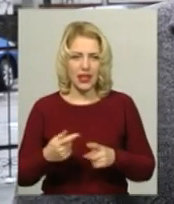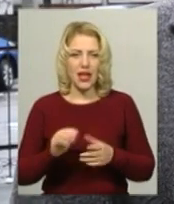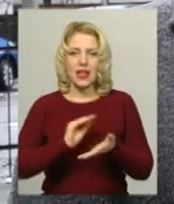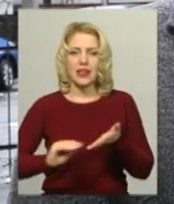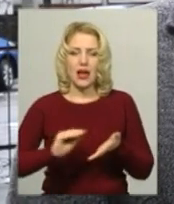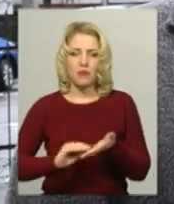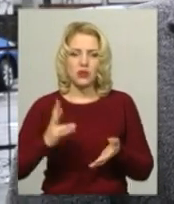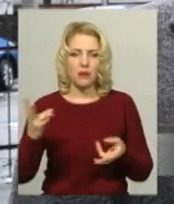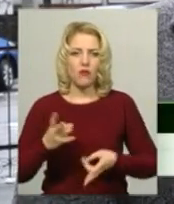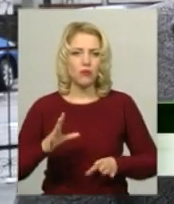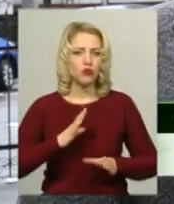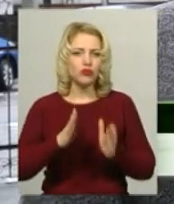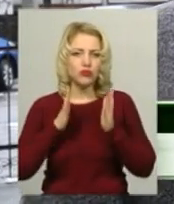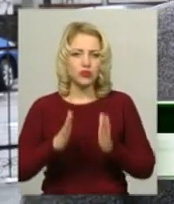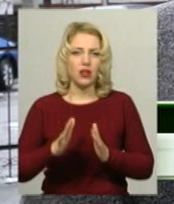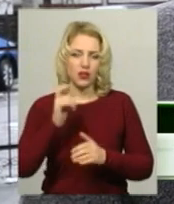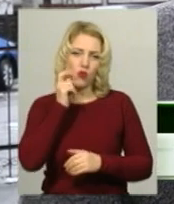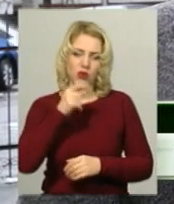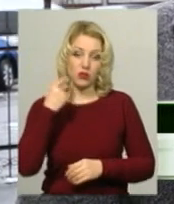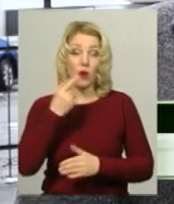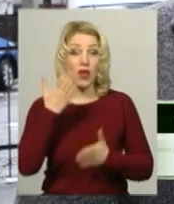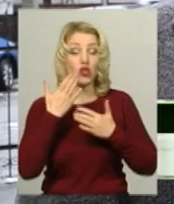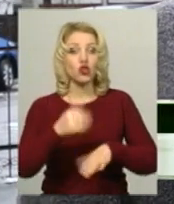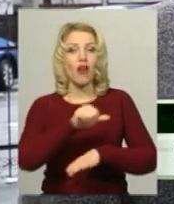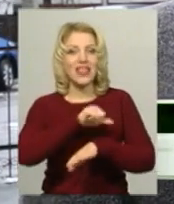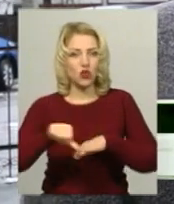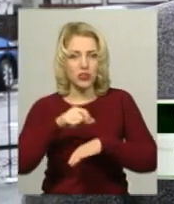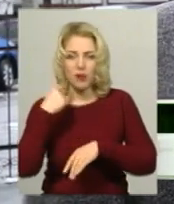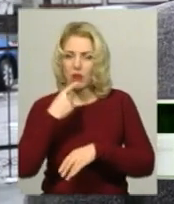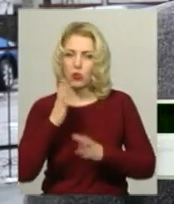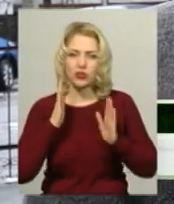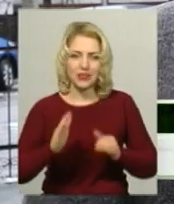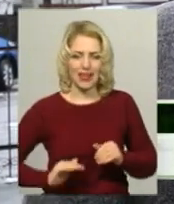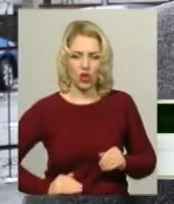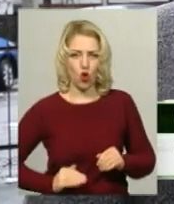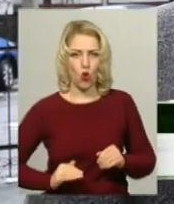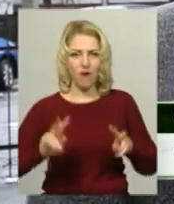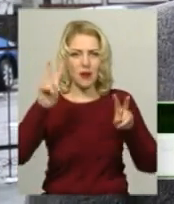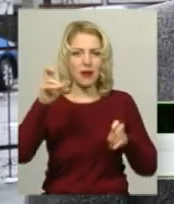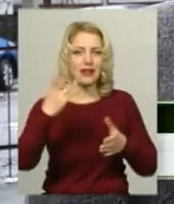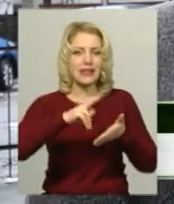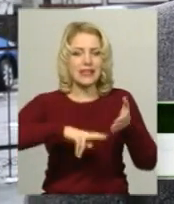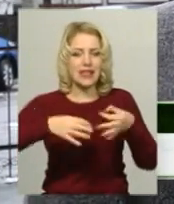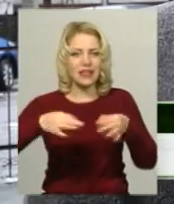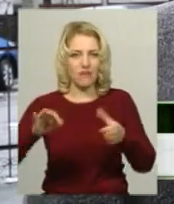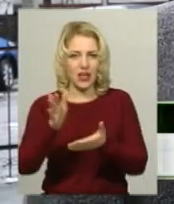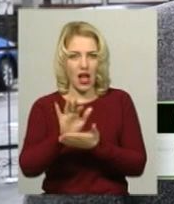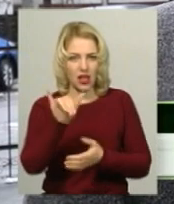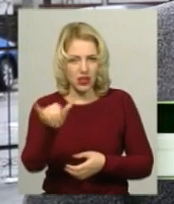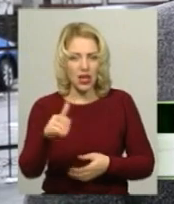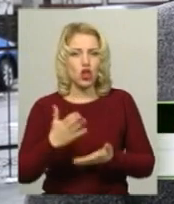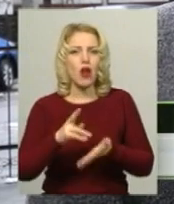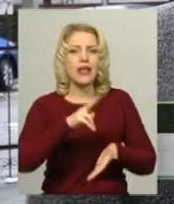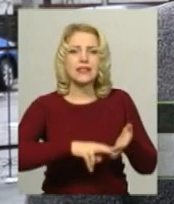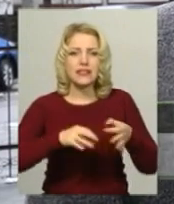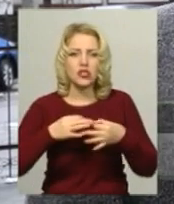українською мовою. Якщо це іноземна мова, то це тільки торгова марка, яка має сертифікат, що вона є ліцензована,